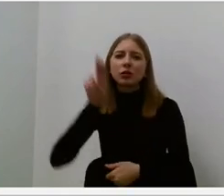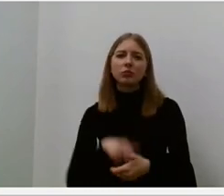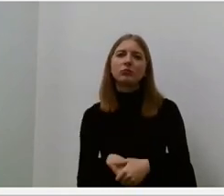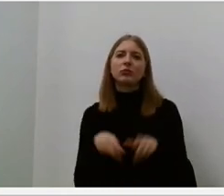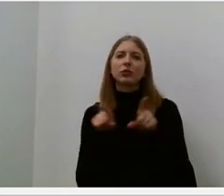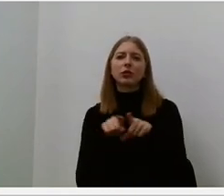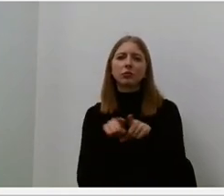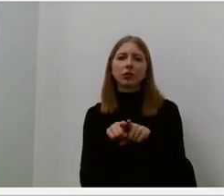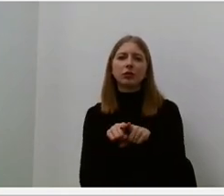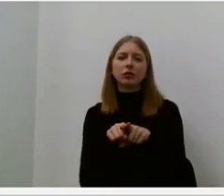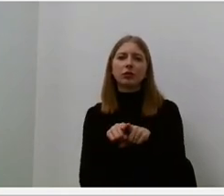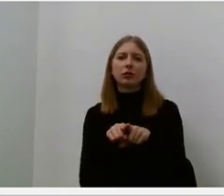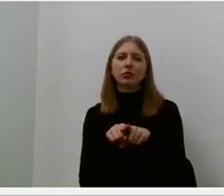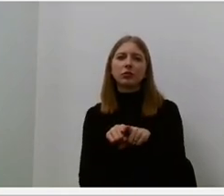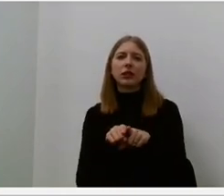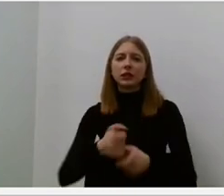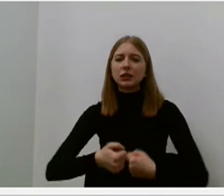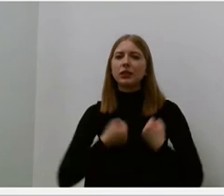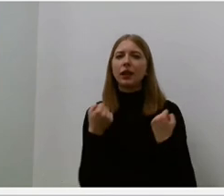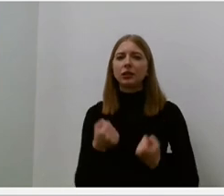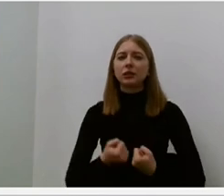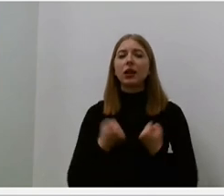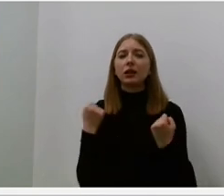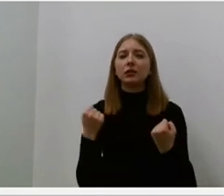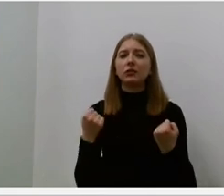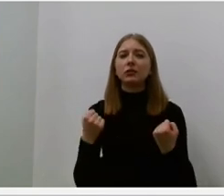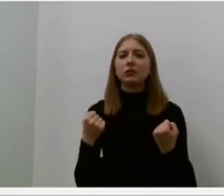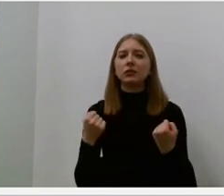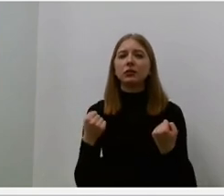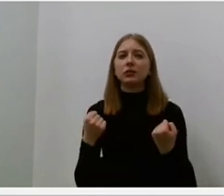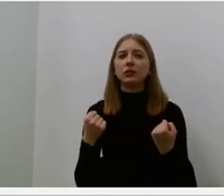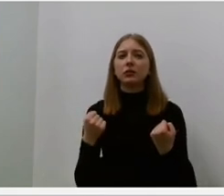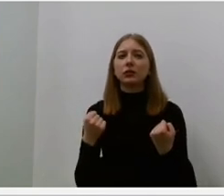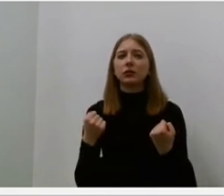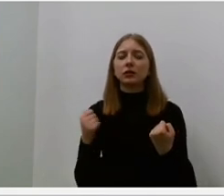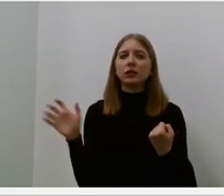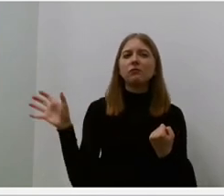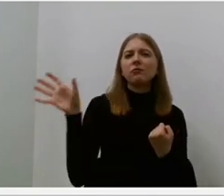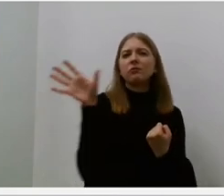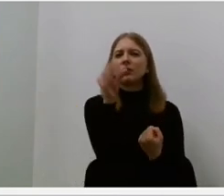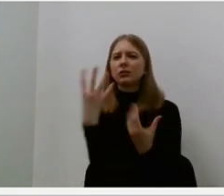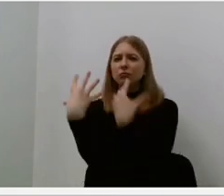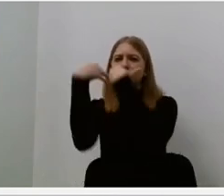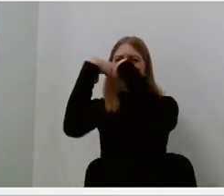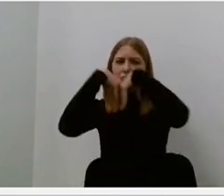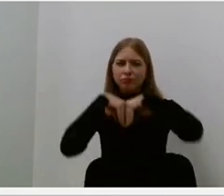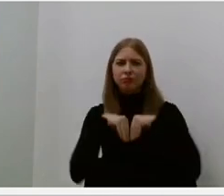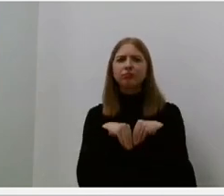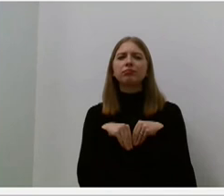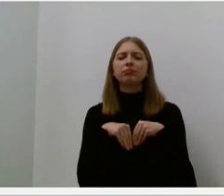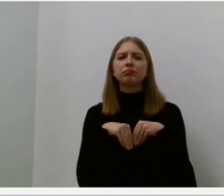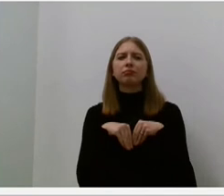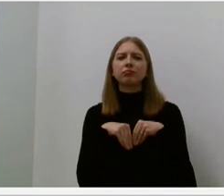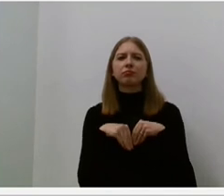visam stengiuosi, visam stengiuosi labai viską susimolinti, skaptuoti iš